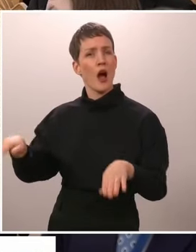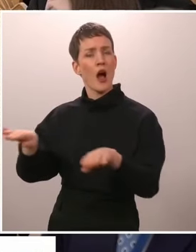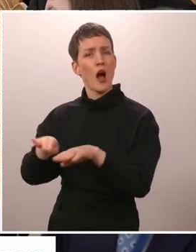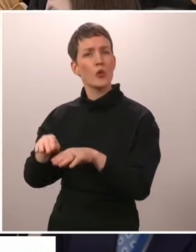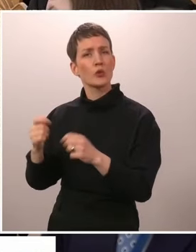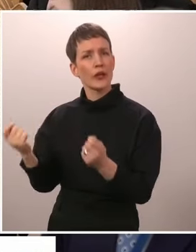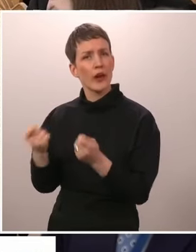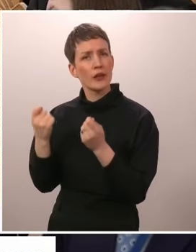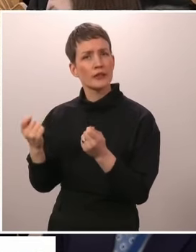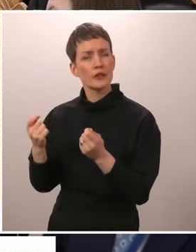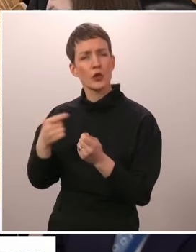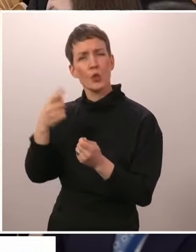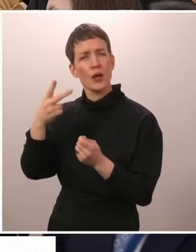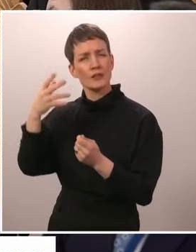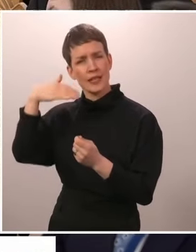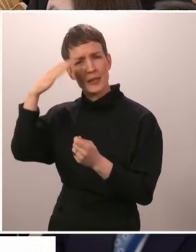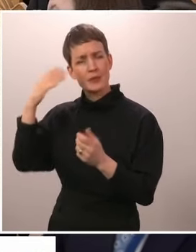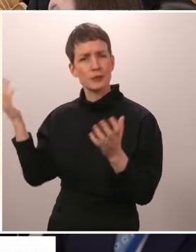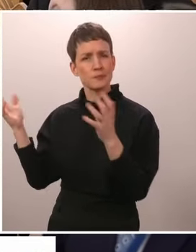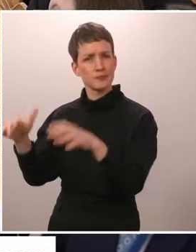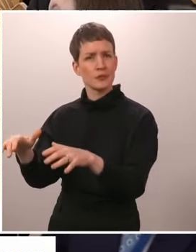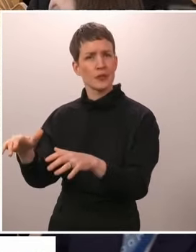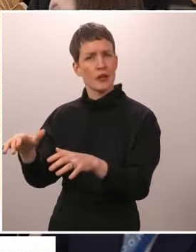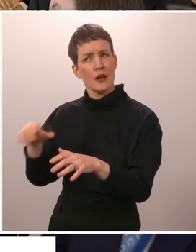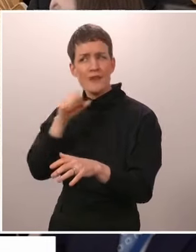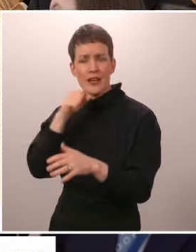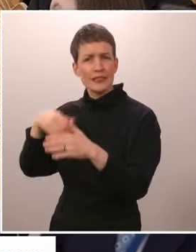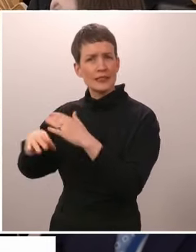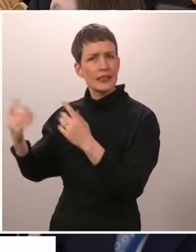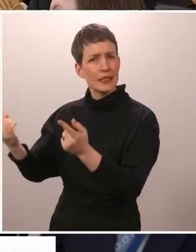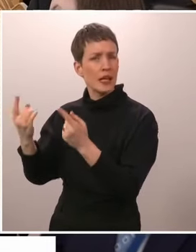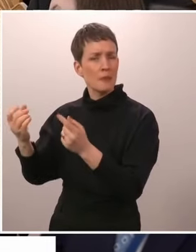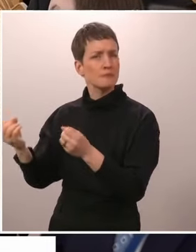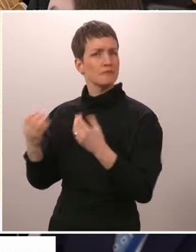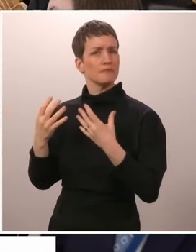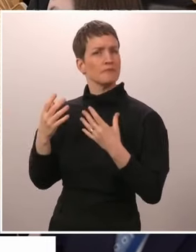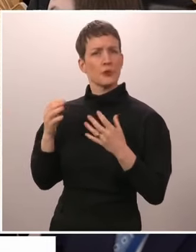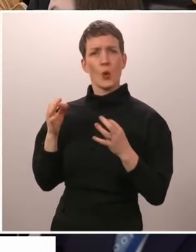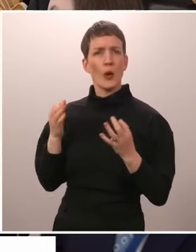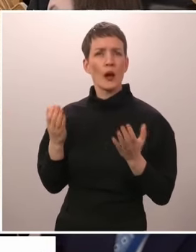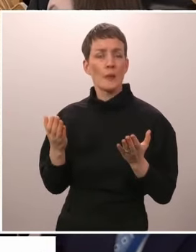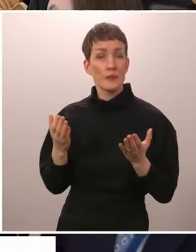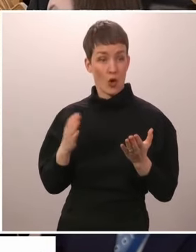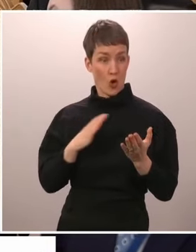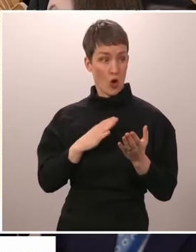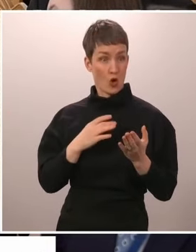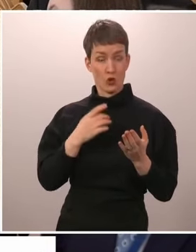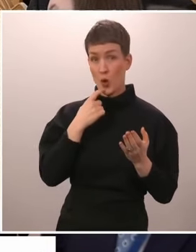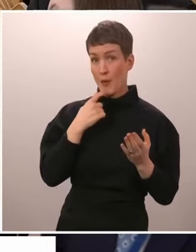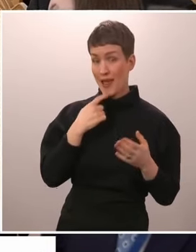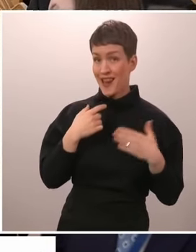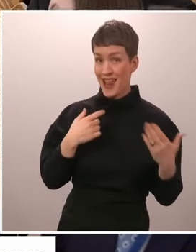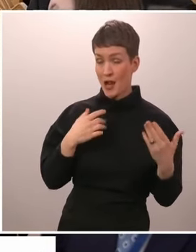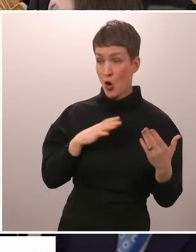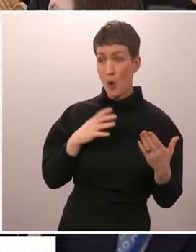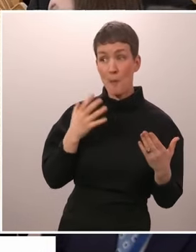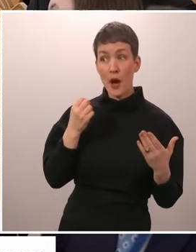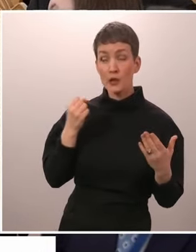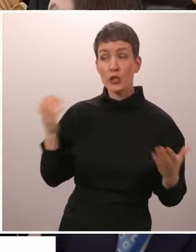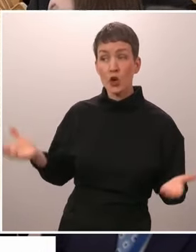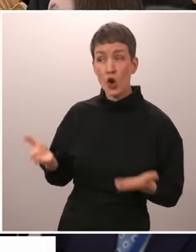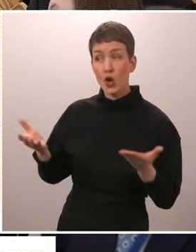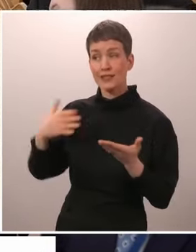tilanteesta, ja onko Lännellä, Euroopalla, jopa Suomella mitään keinoja rohkaista kansalaisyhteiskuntaa